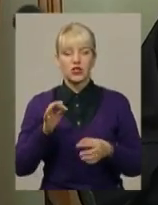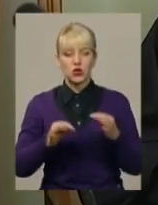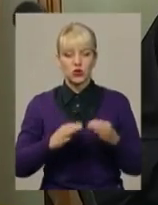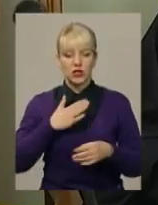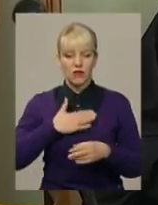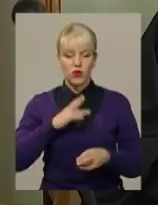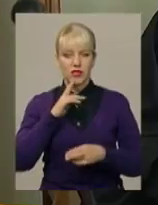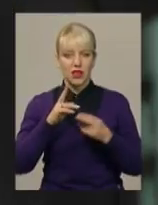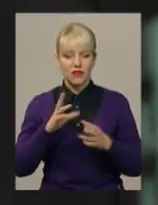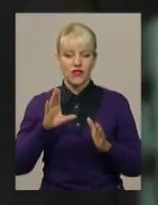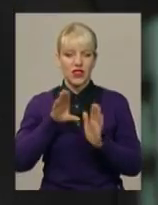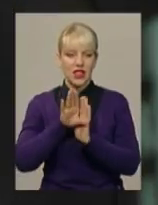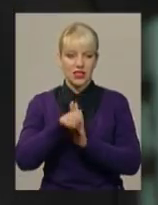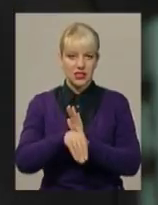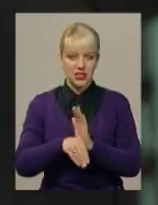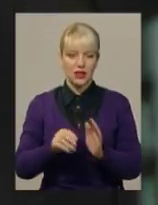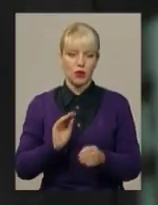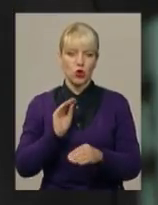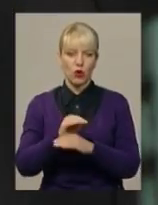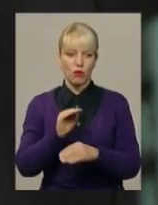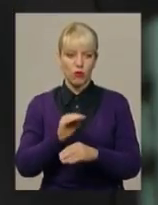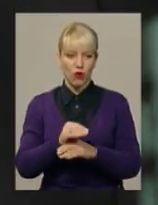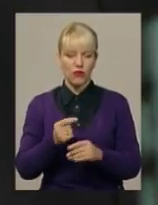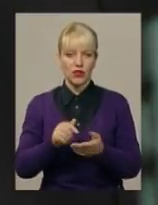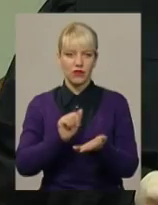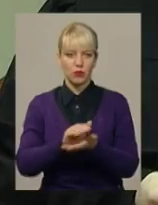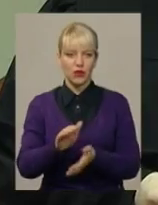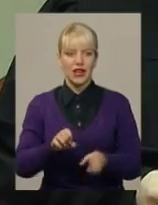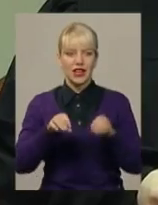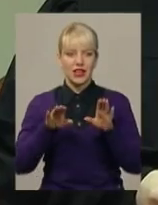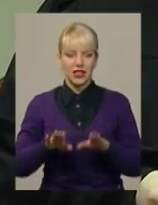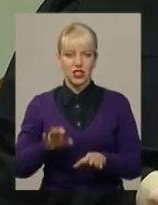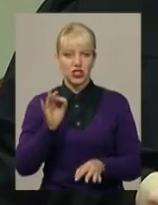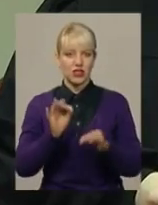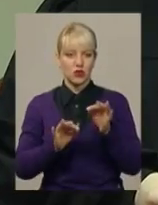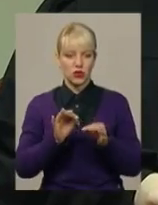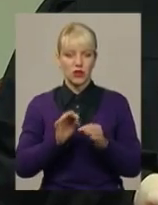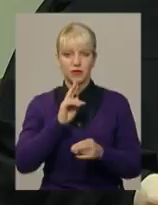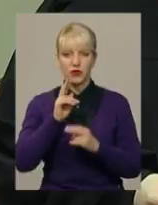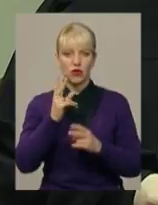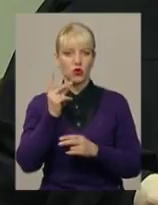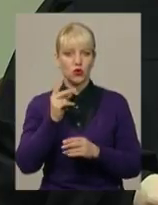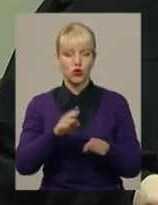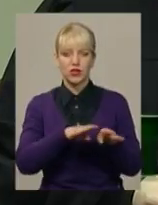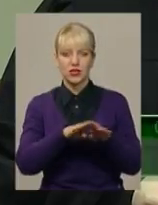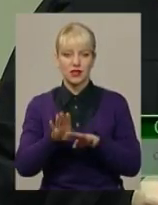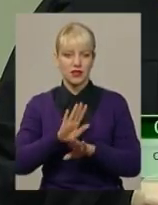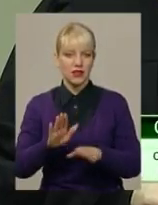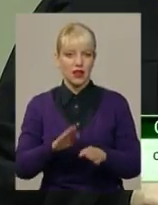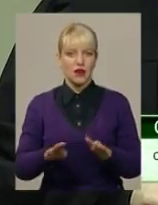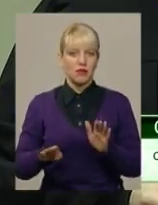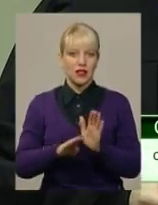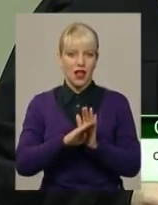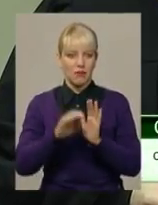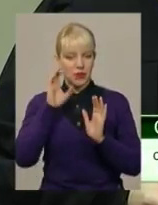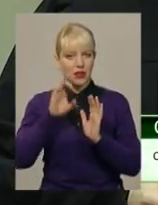внесеними доповненнями відмовляє. Рішення оскарження у суді другої інстанції не підлягає. Доповненість, що судді не віднесено, право зобов'язувати прокурору вносити